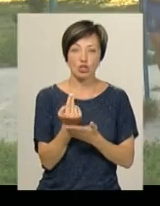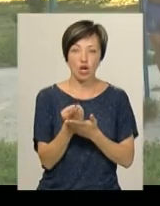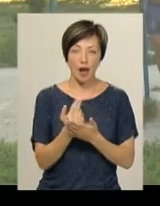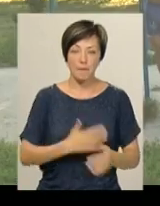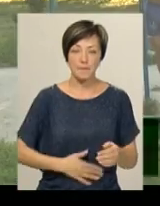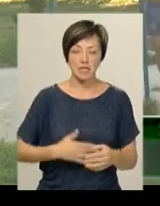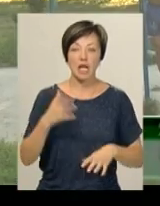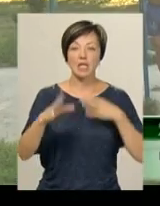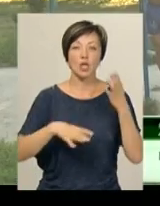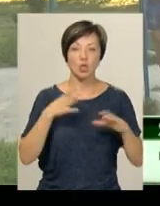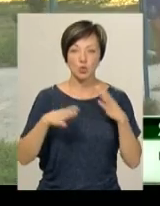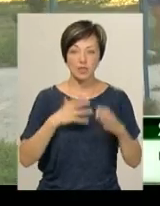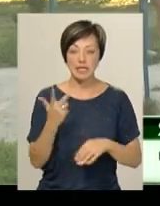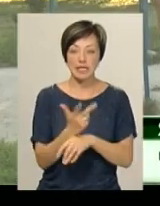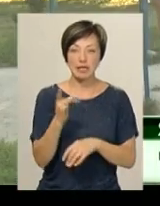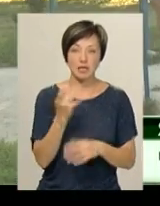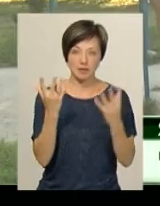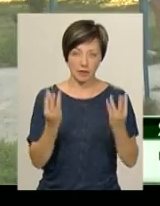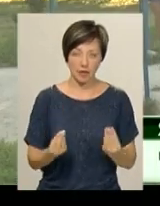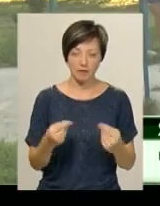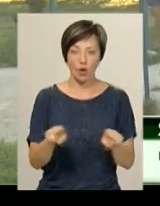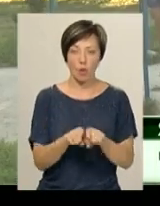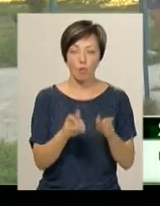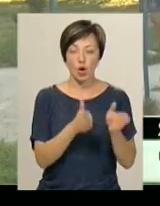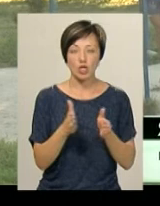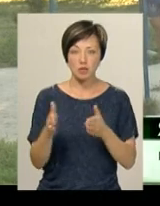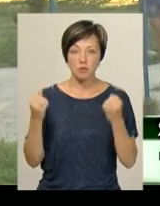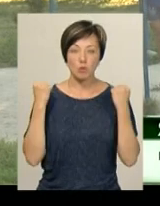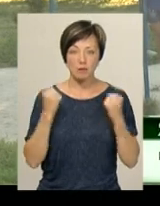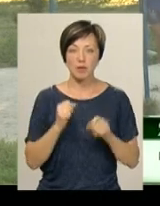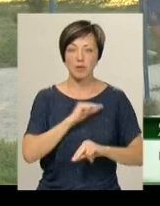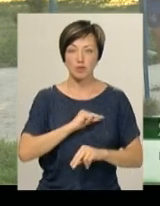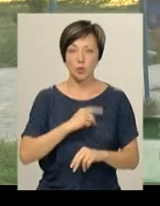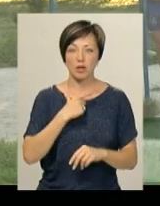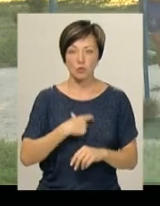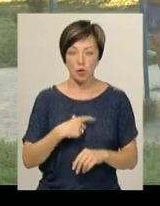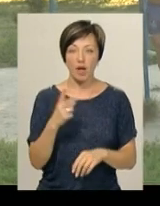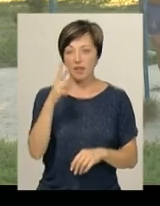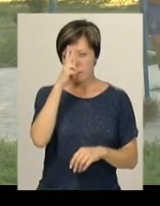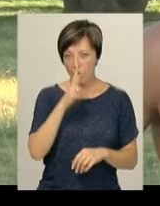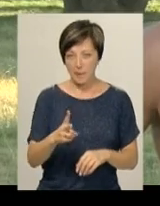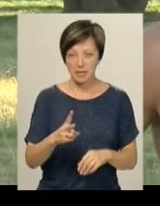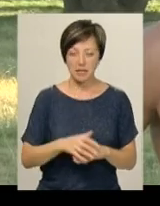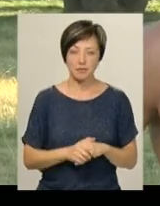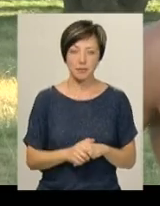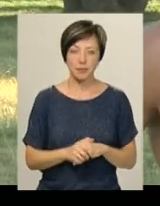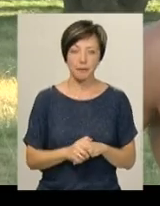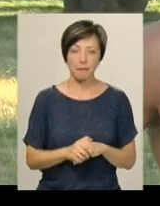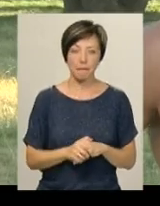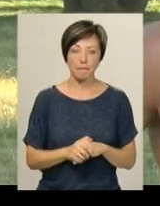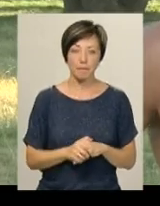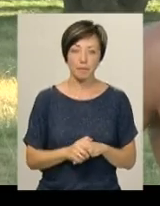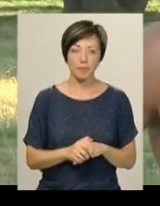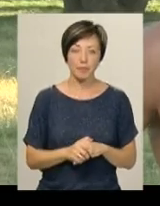Тренується Руслан Сідлецький тричі на день. У такому режимі спортсмен працює над собою два місяці. На час я